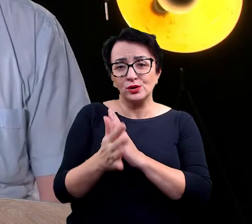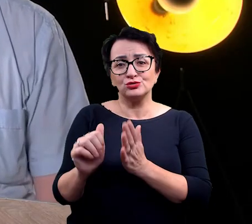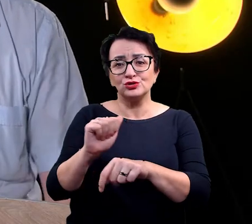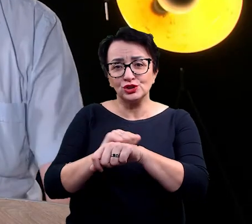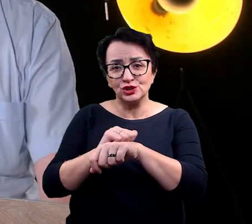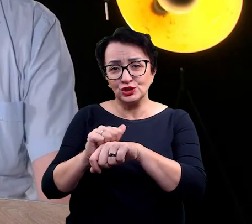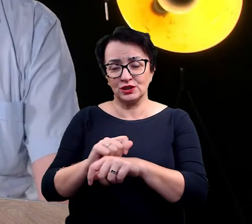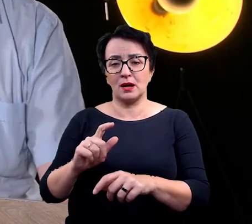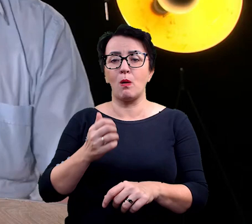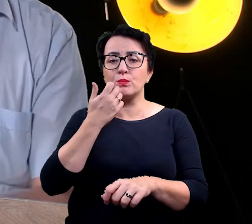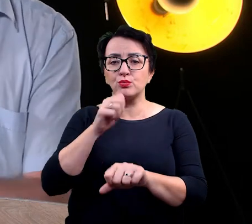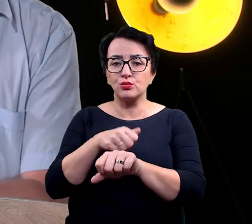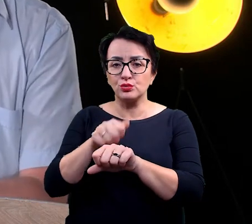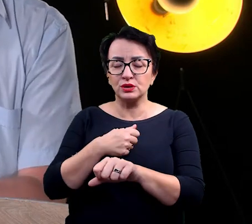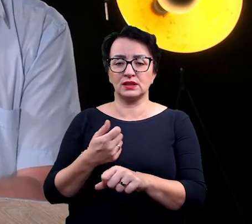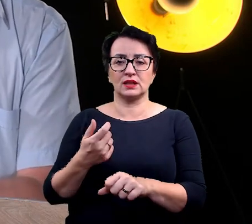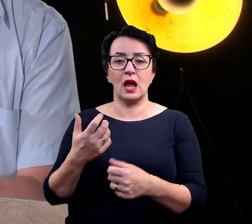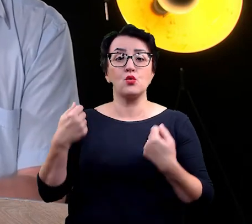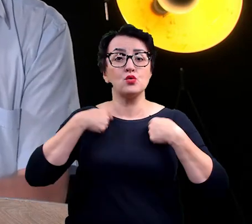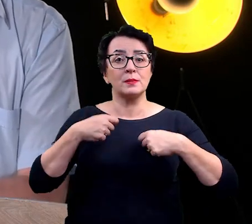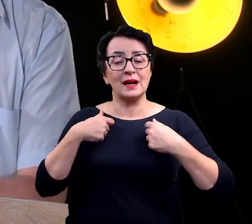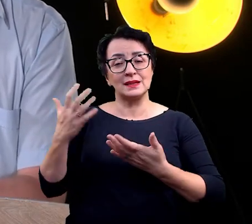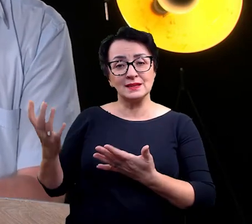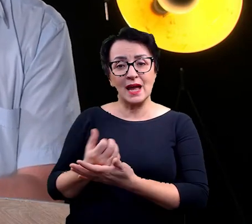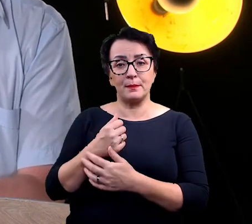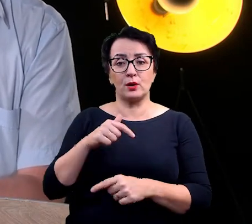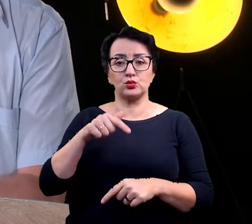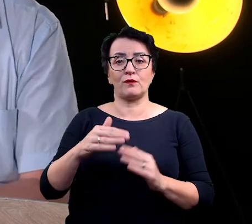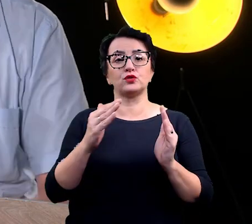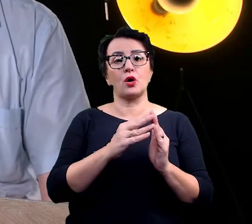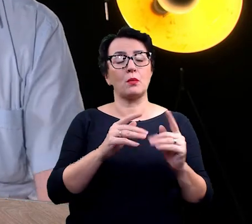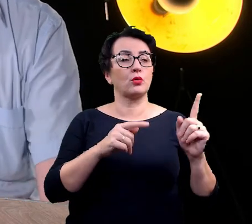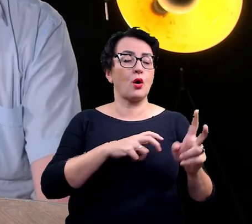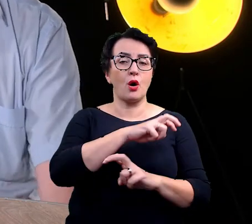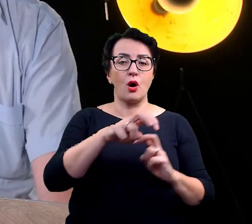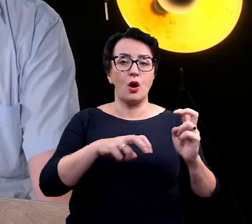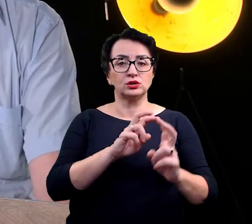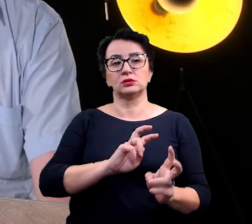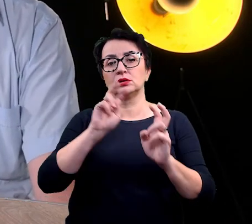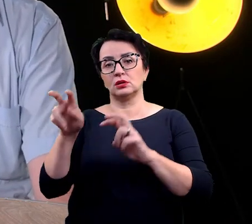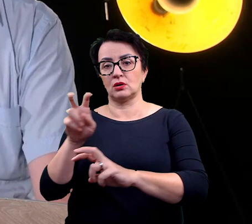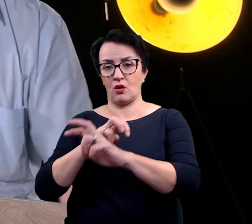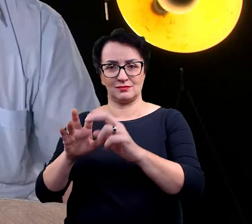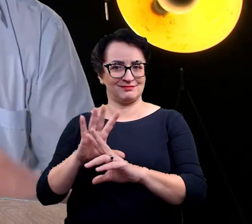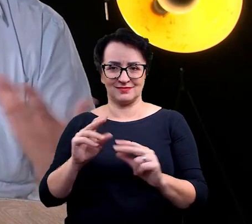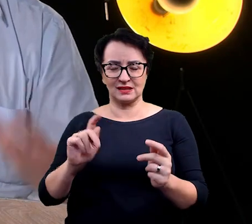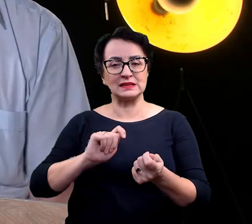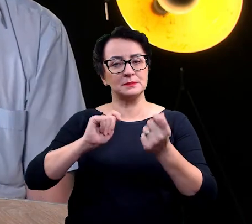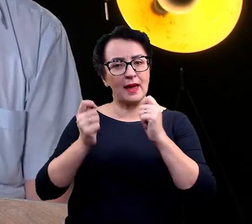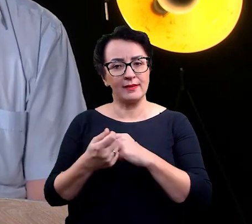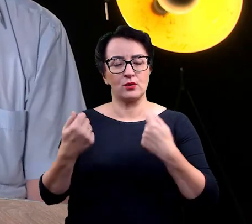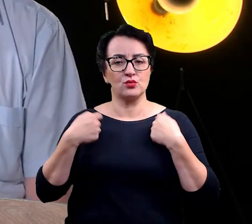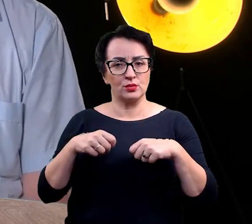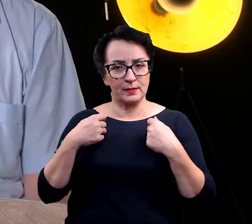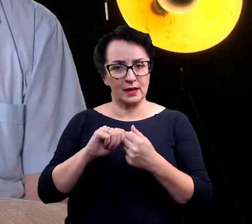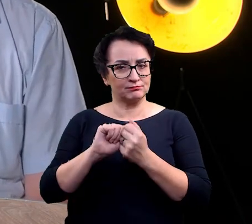Trzeba zabierać tam ubrania nie takie, w których człowiek chodzi gdzieś, idzie i powiedzmy jest w terenie, czy chodzi gdzieś po jakiejś wysokiej